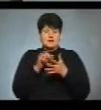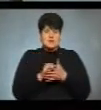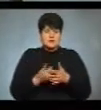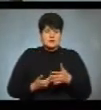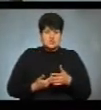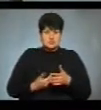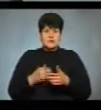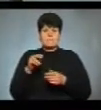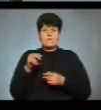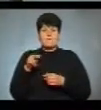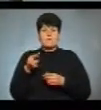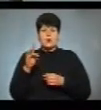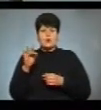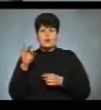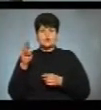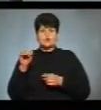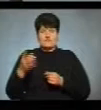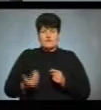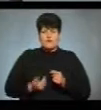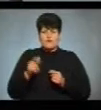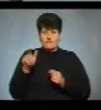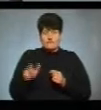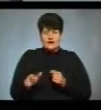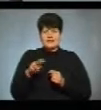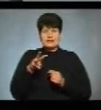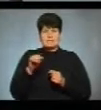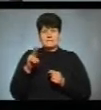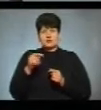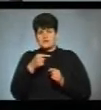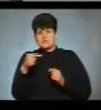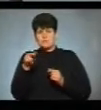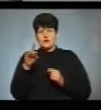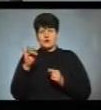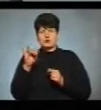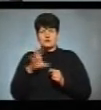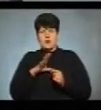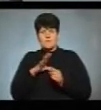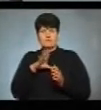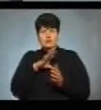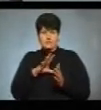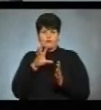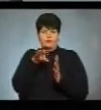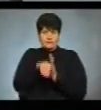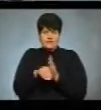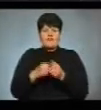Прошува, який у момент ДТП 12 квітня на дорозі Мишковичі Прошува перебував в автомобілі поліцейських.